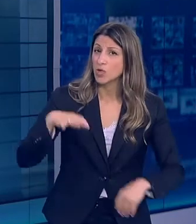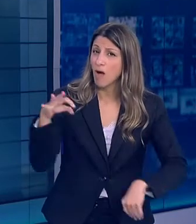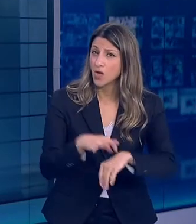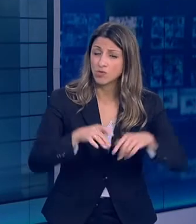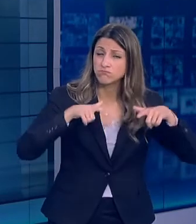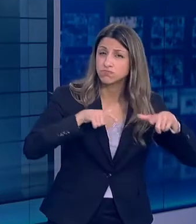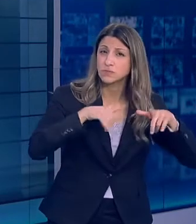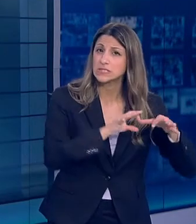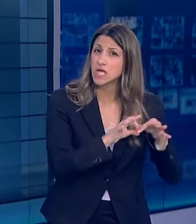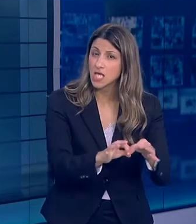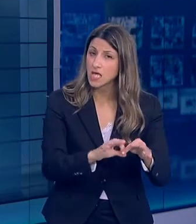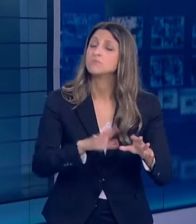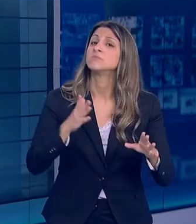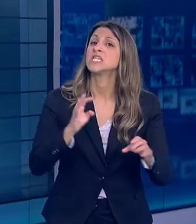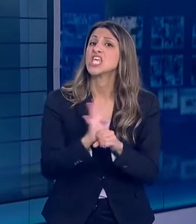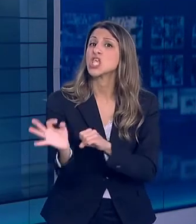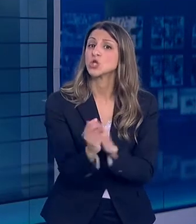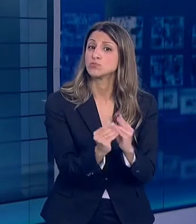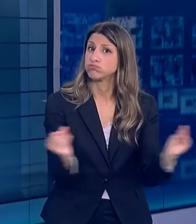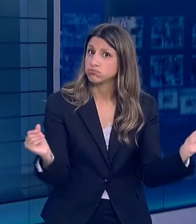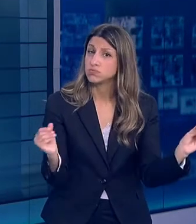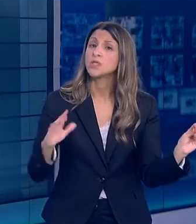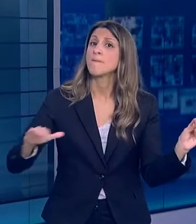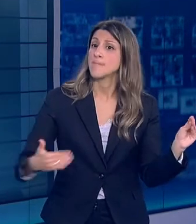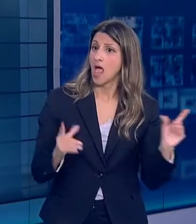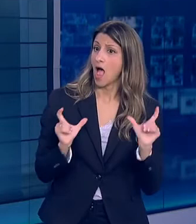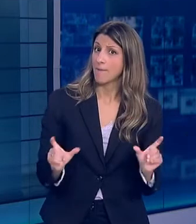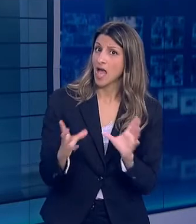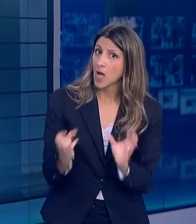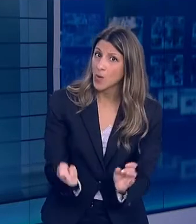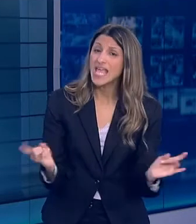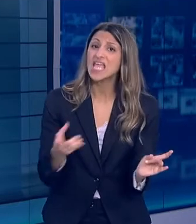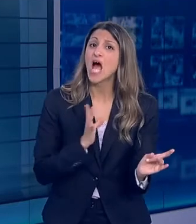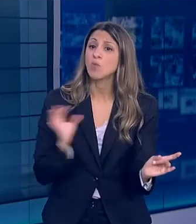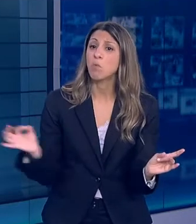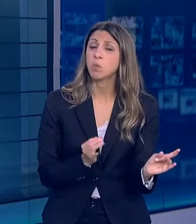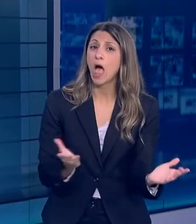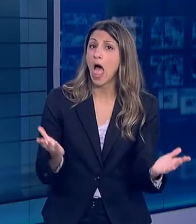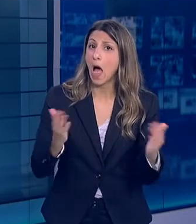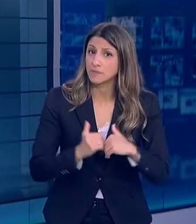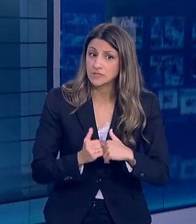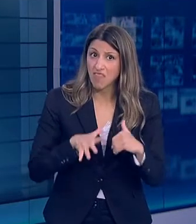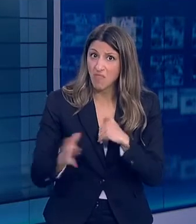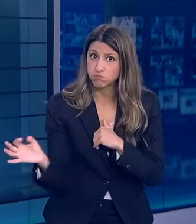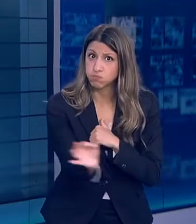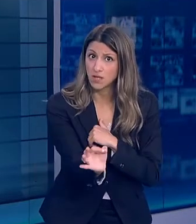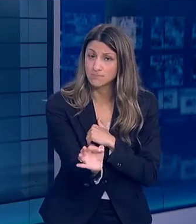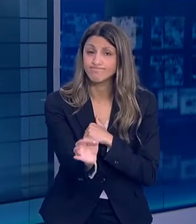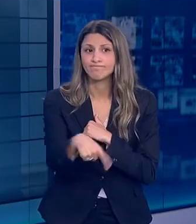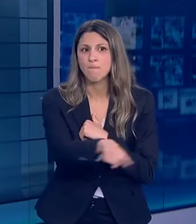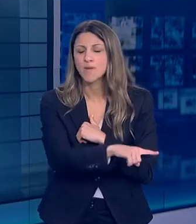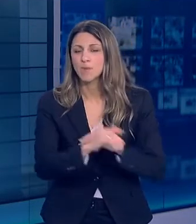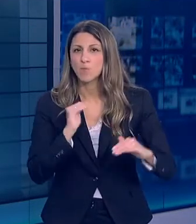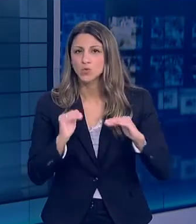είτε πέρασαν τον ιό και τα κατάφεραν είτε των υπόλοιπων που απειλούνται από λιμόδι και μη λιμόδι νοσήματα από άλλες λιμόξεις